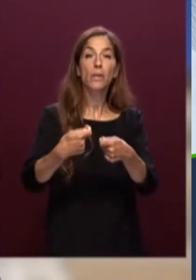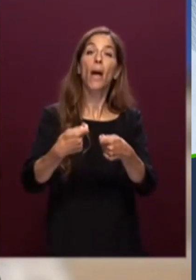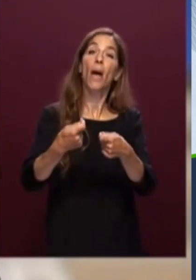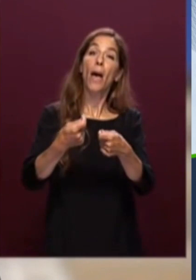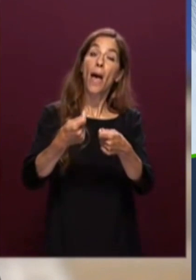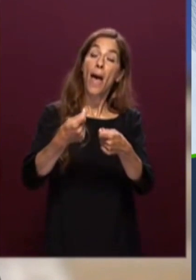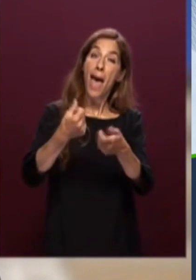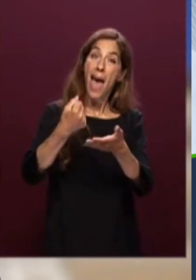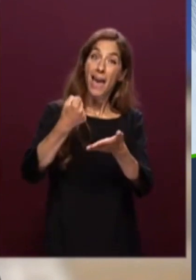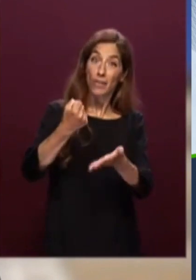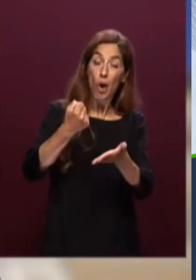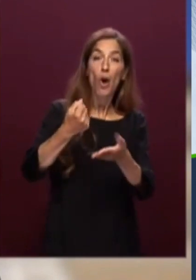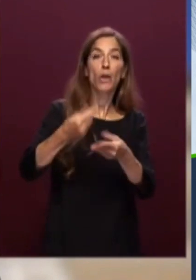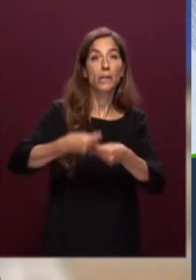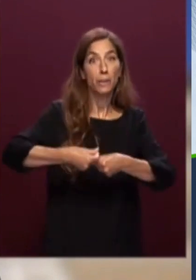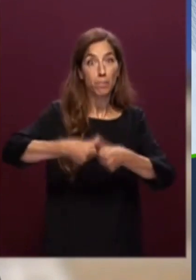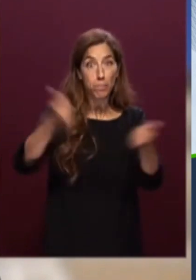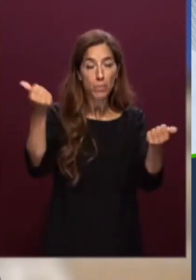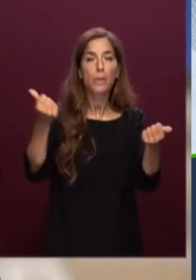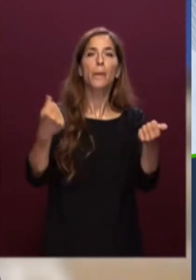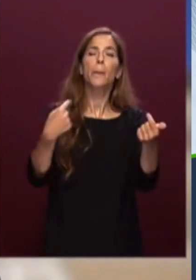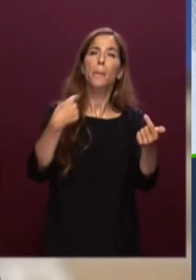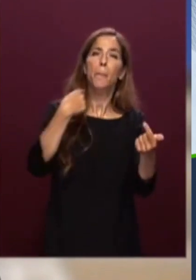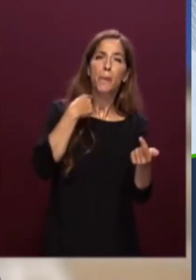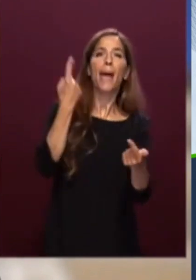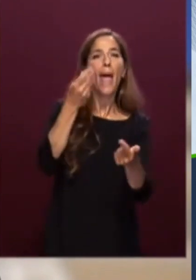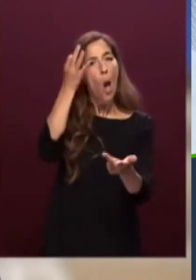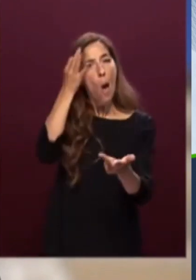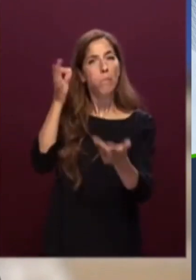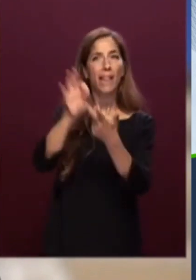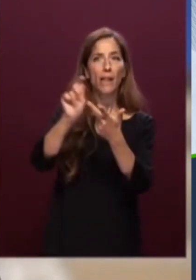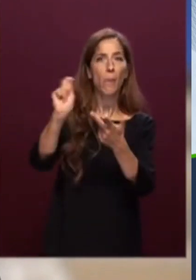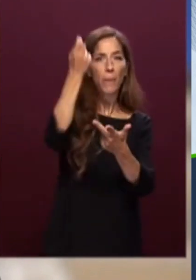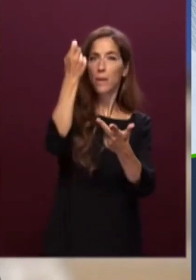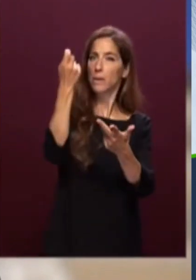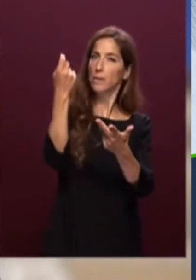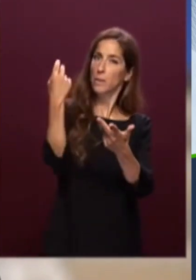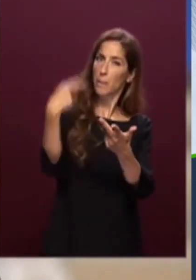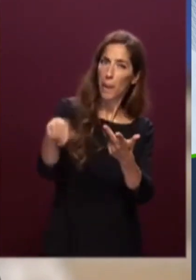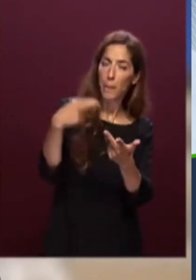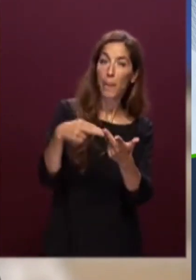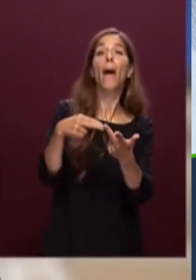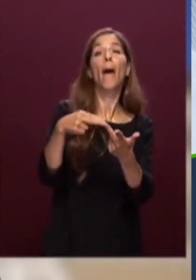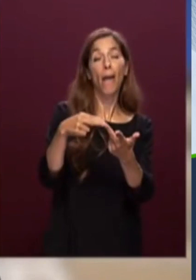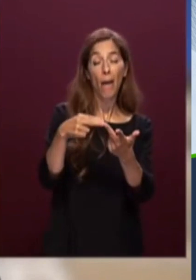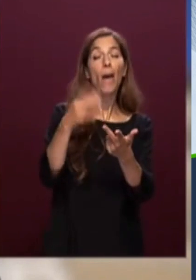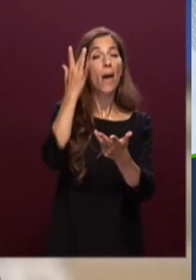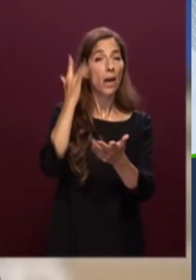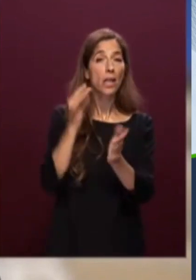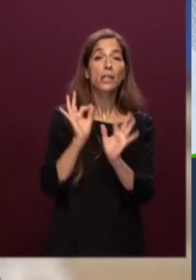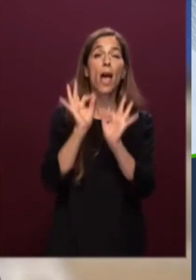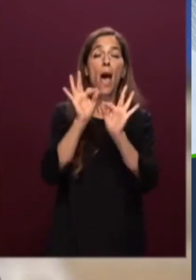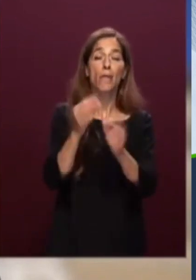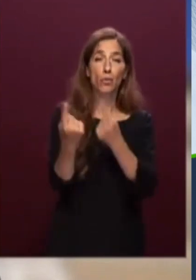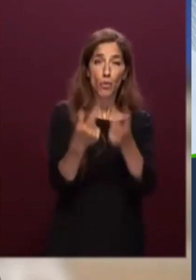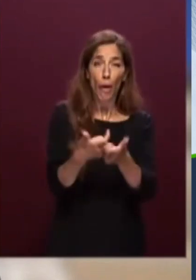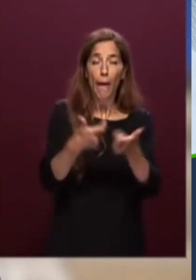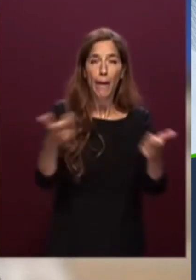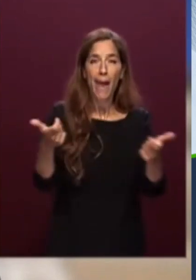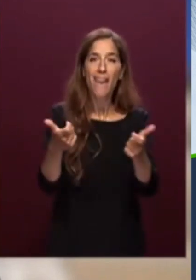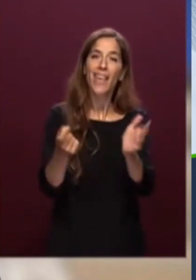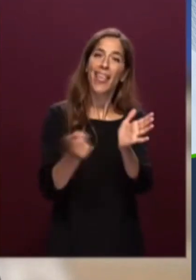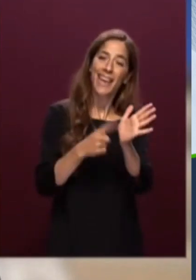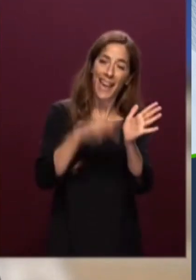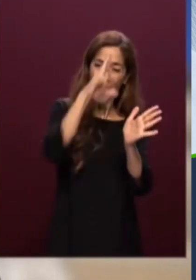tempo obiettivi mancati e nei casi più gravi negazione stessa di diritti su questo punto sarà